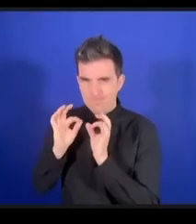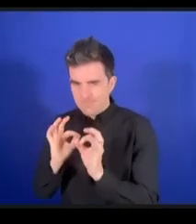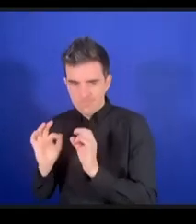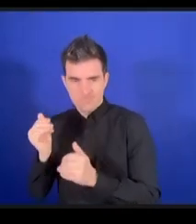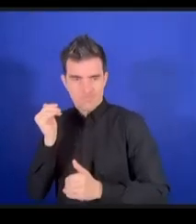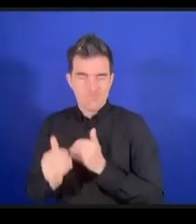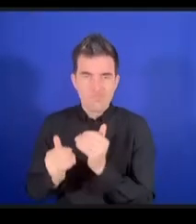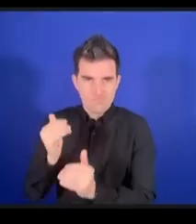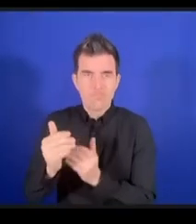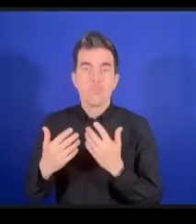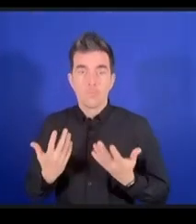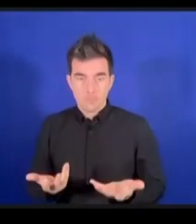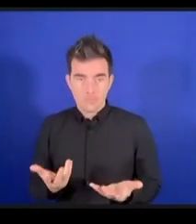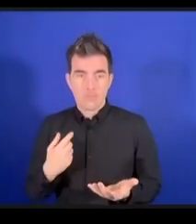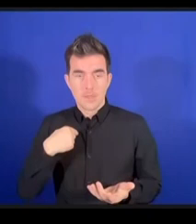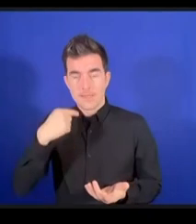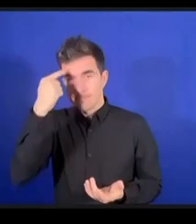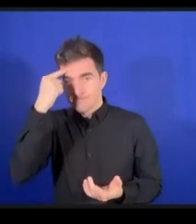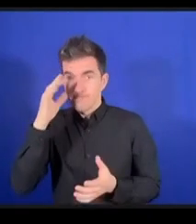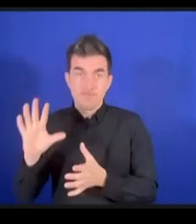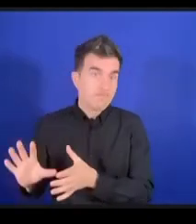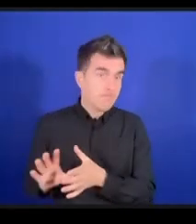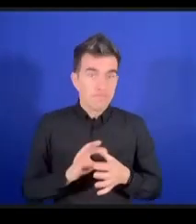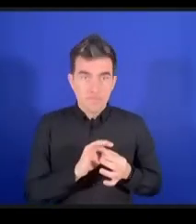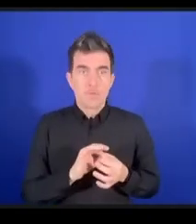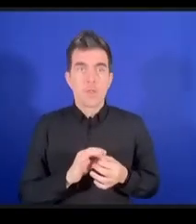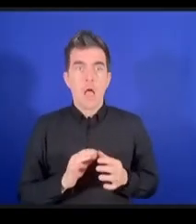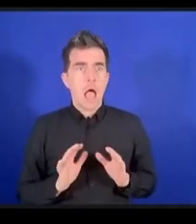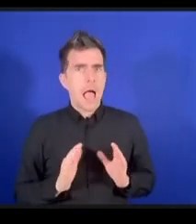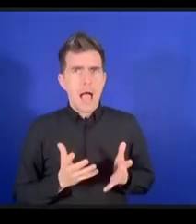lorsqu'il s'agit de la mise en œuvre de ces différents indicateurs,